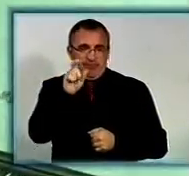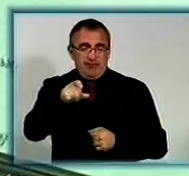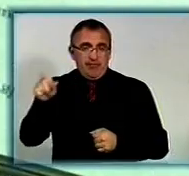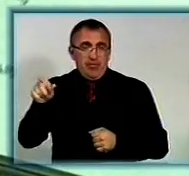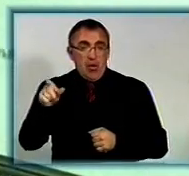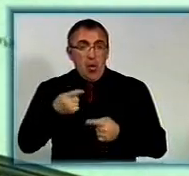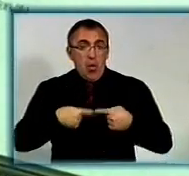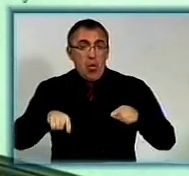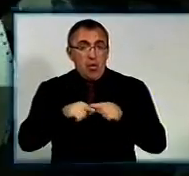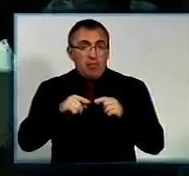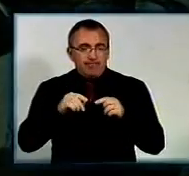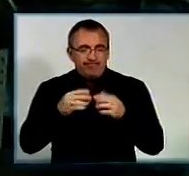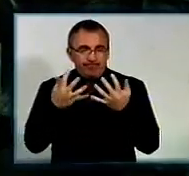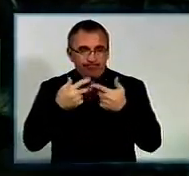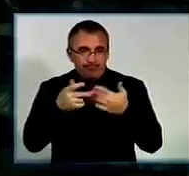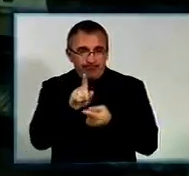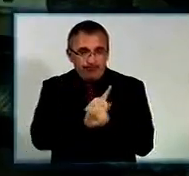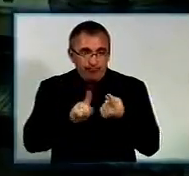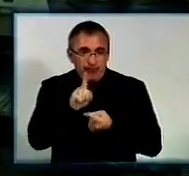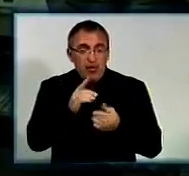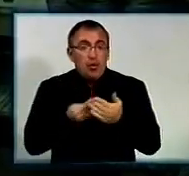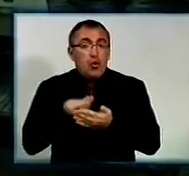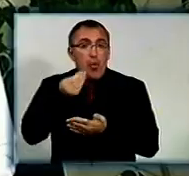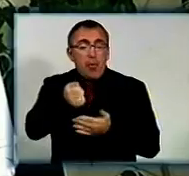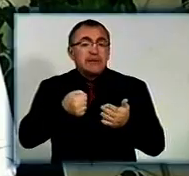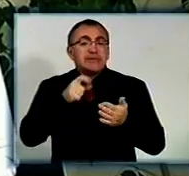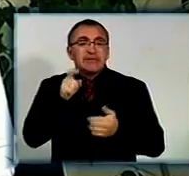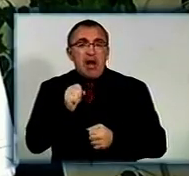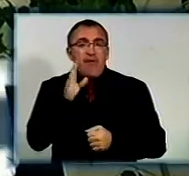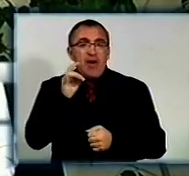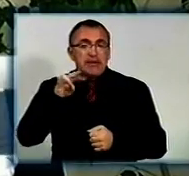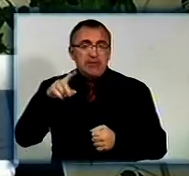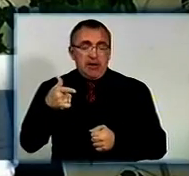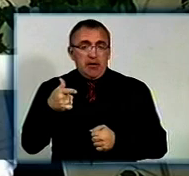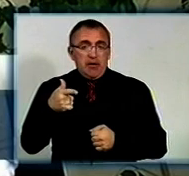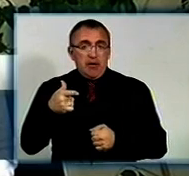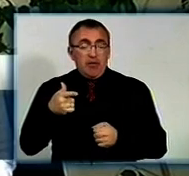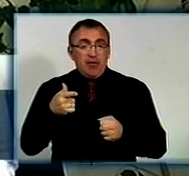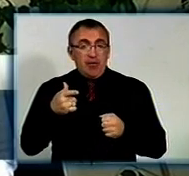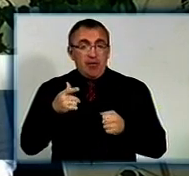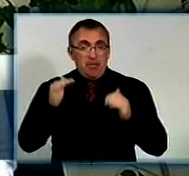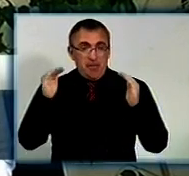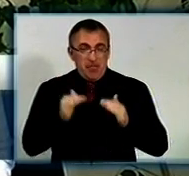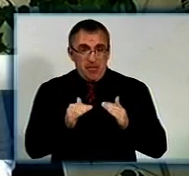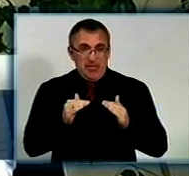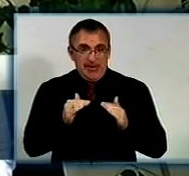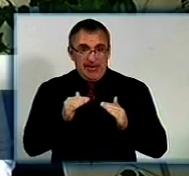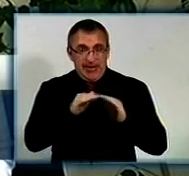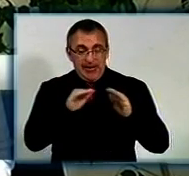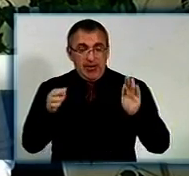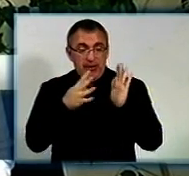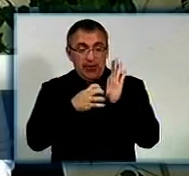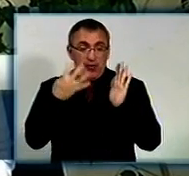Пенсійного фонду провели перерахунок пенсії. Нині люди отримують доплату за вересень. Збільшено розмір прожиткового мінімуму для непрацюючих громадян з